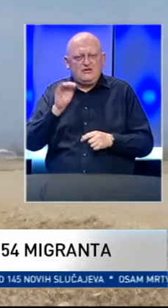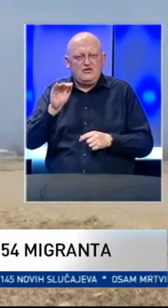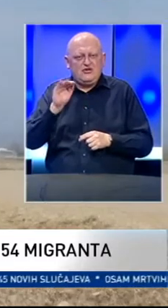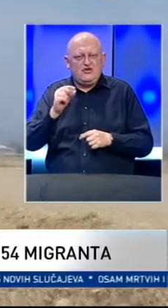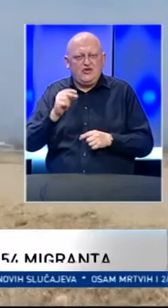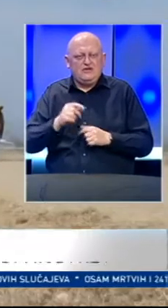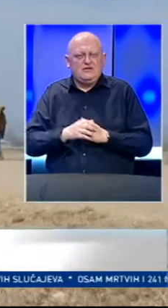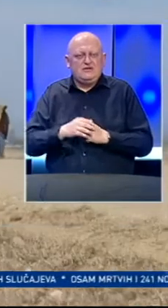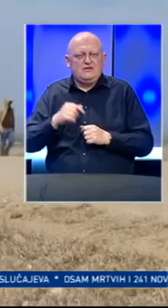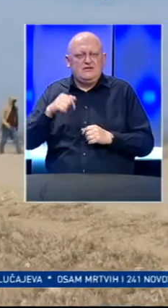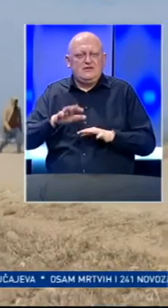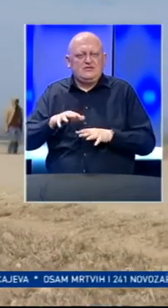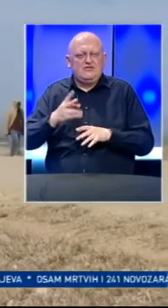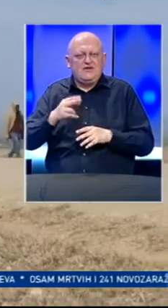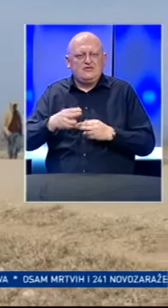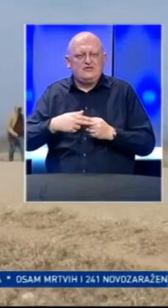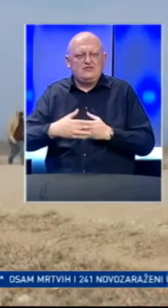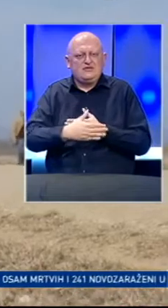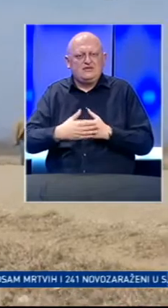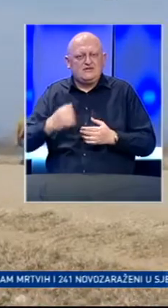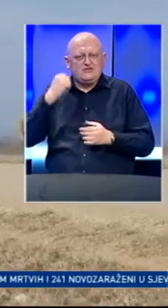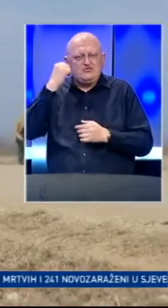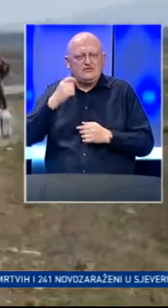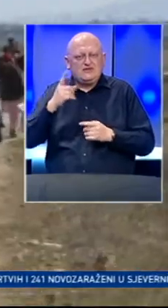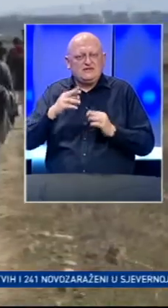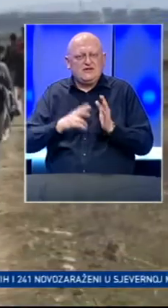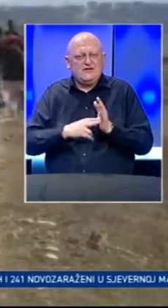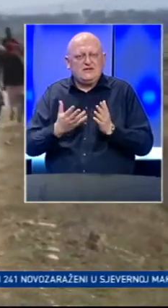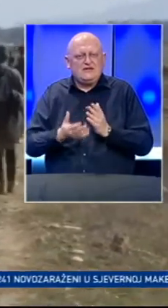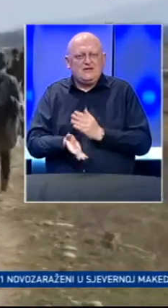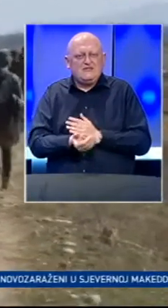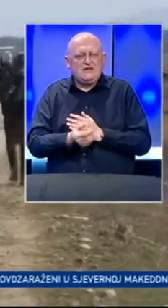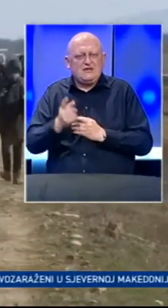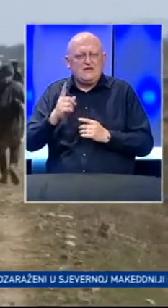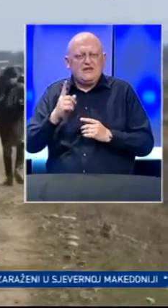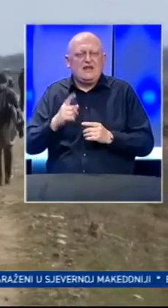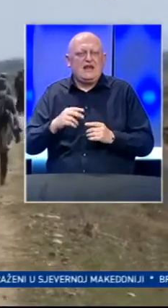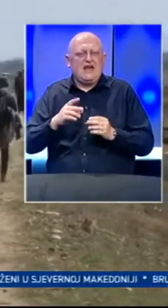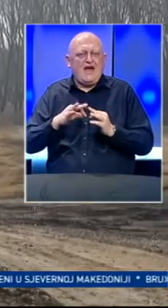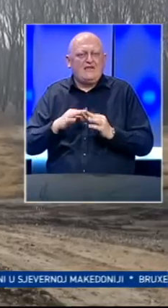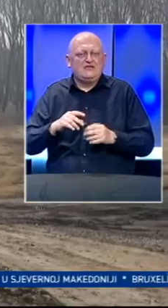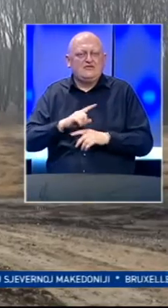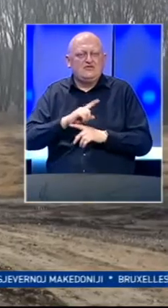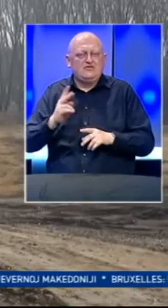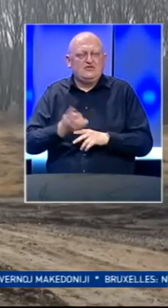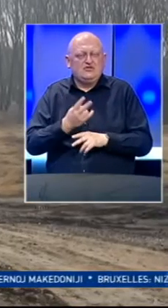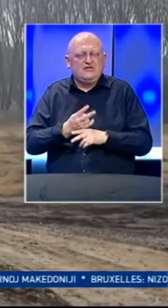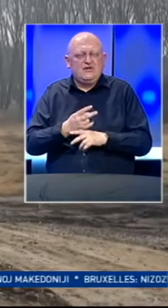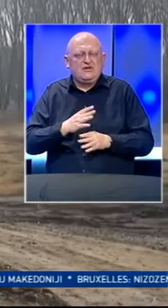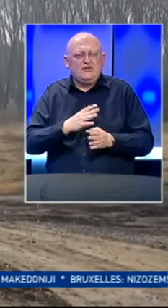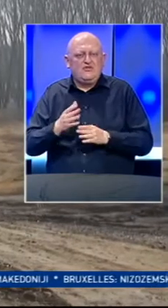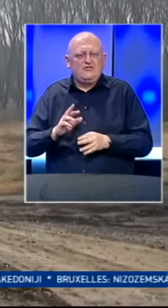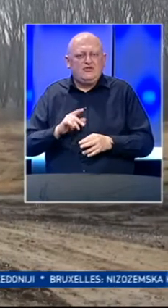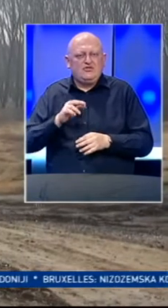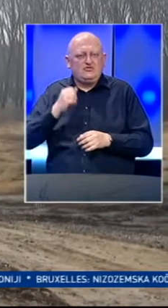danas Reuters. Jezero van nalazi se blizu granice Turske sa Iranom, gdje migranti iz Irana, Afganistana i drugih zemalja